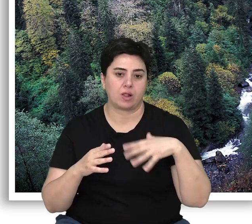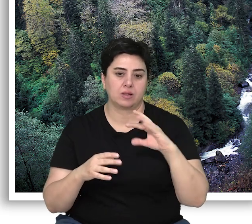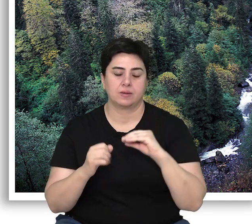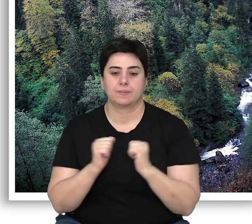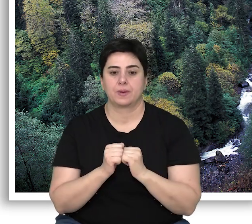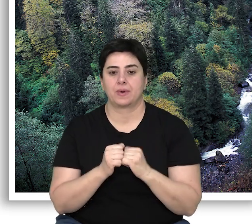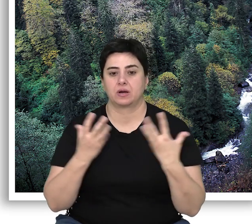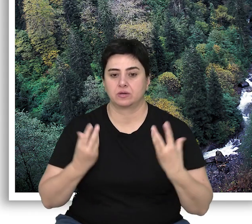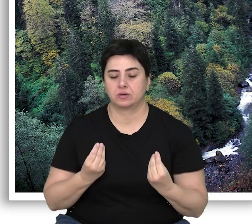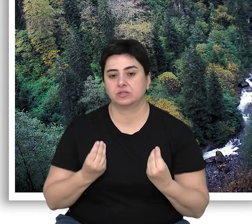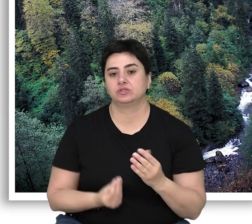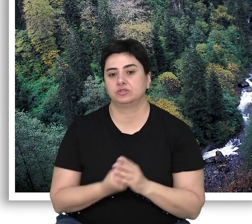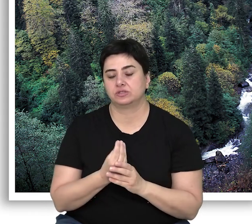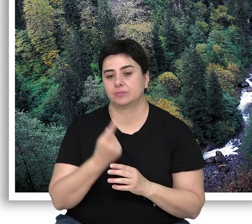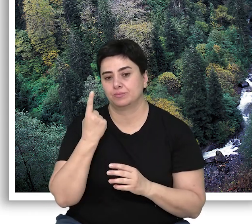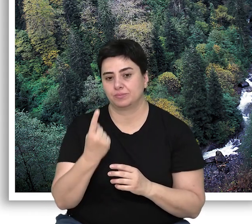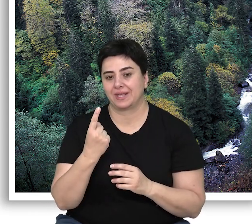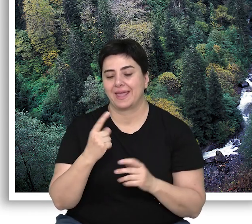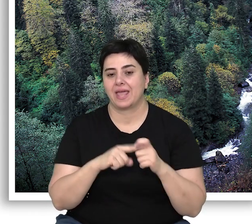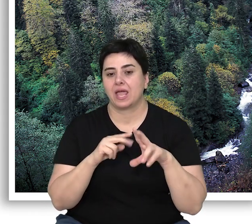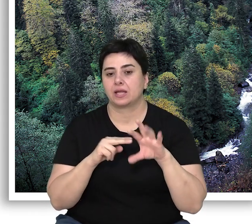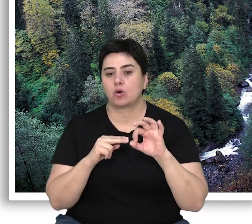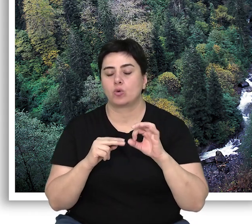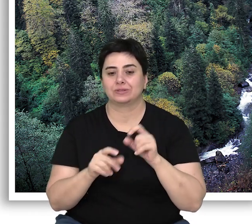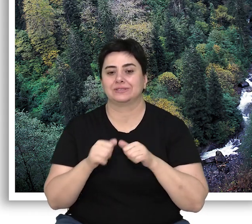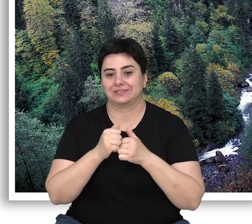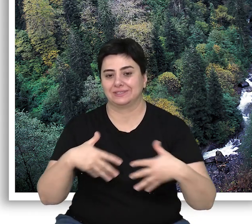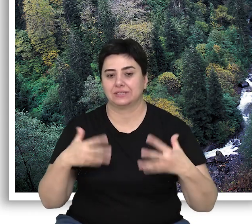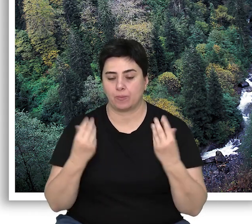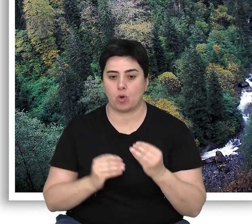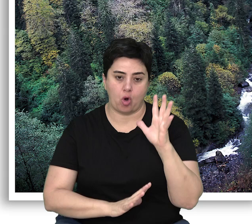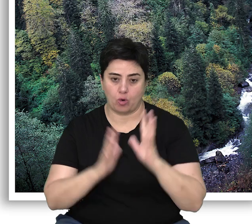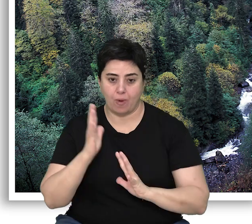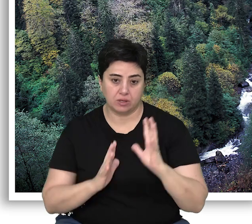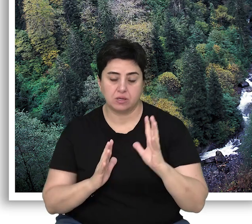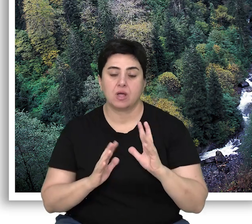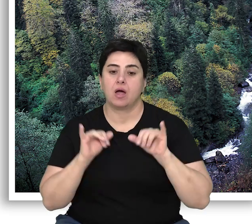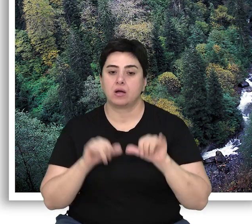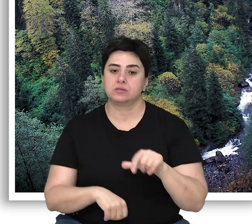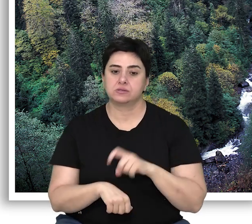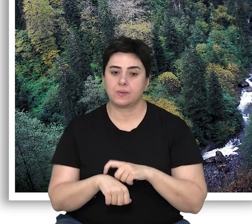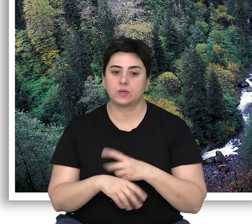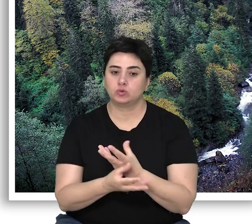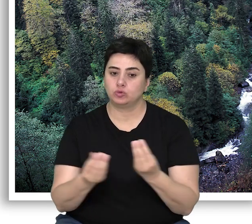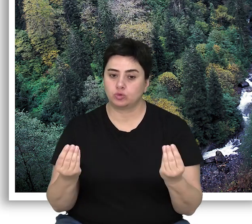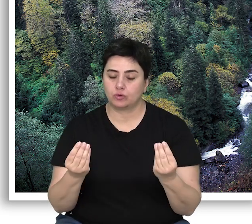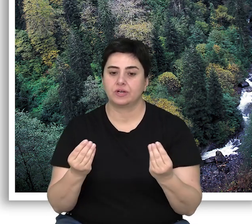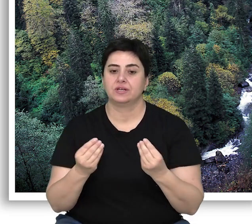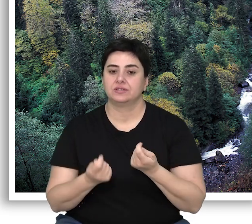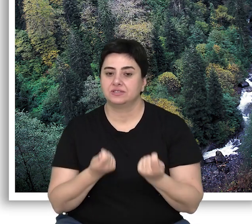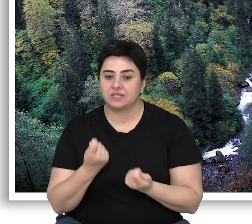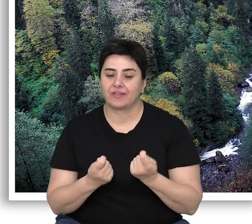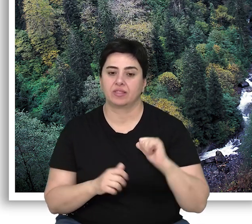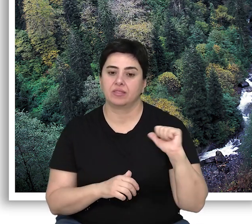süreci sonucu ortaya çıkan bir ekolojik sistem olarak tanımlanan orman, Aynı zamanda çok yönlü işlev